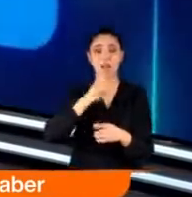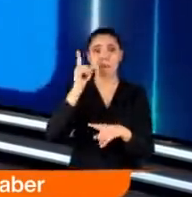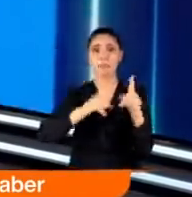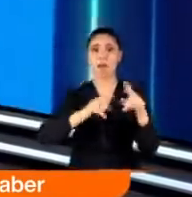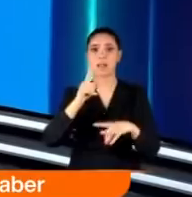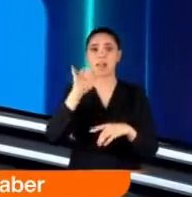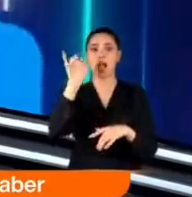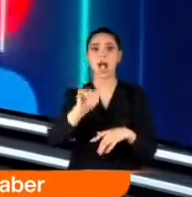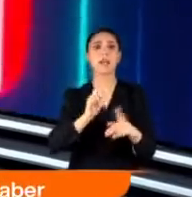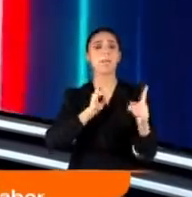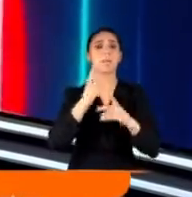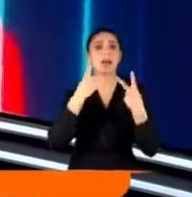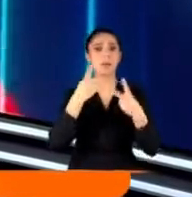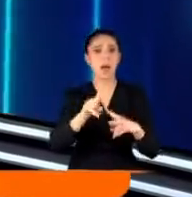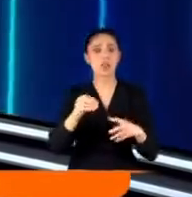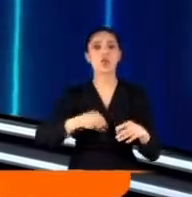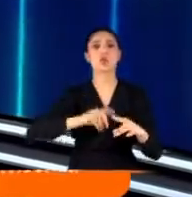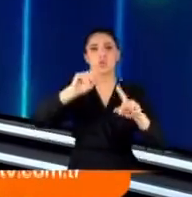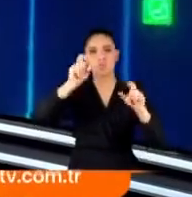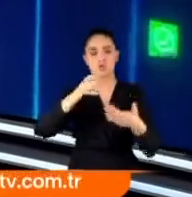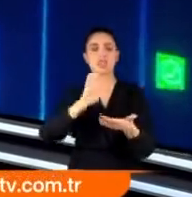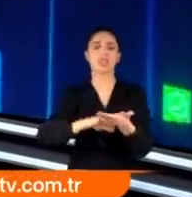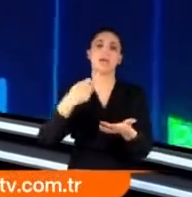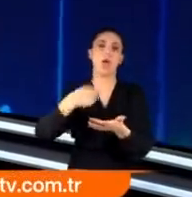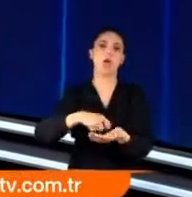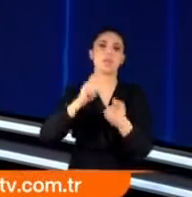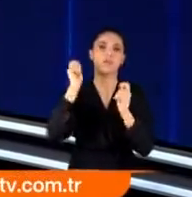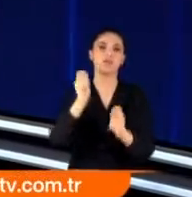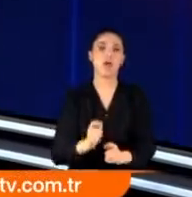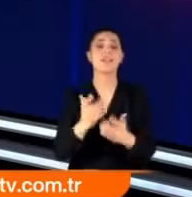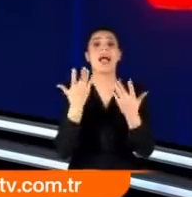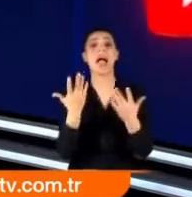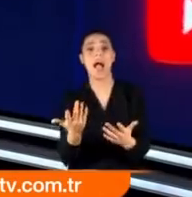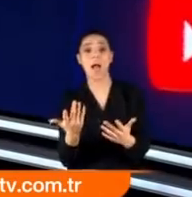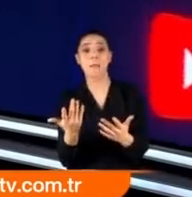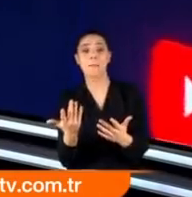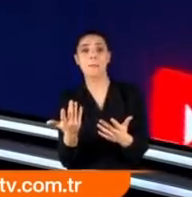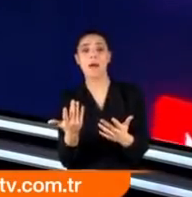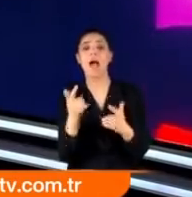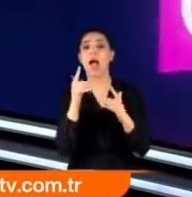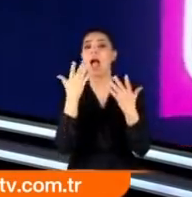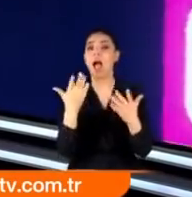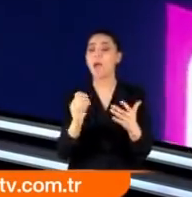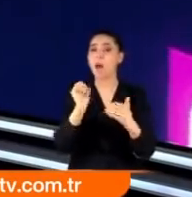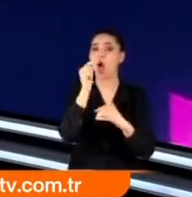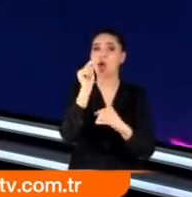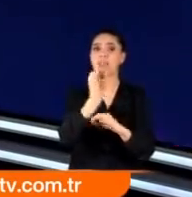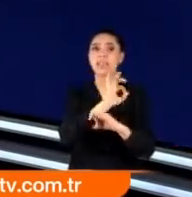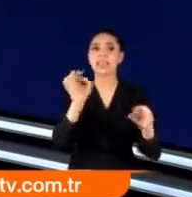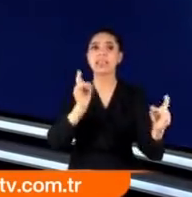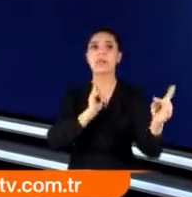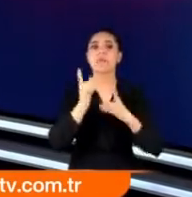var. Haklarında dava açılıp suçlu bulunursa tazminat ödüyorlar. Ama bizim işte anlatacağımız kısım burası. Hiç